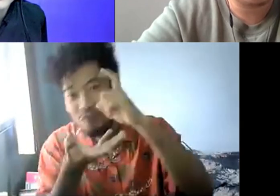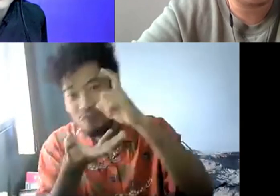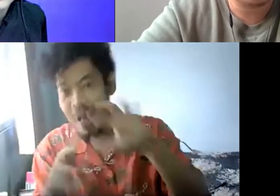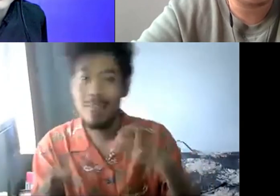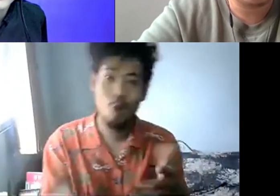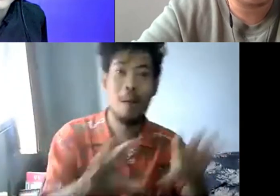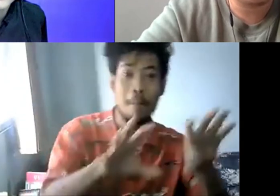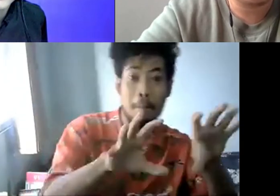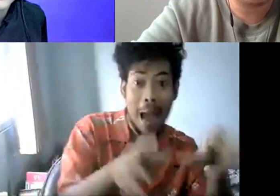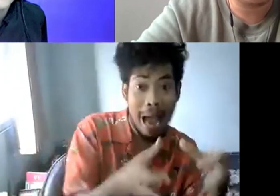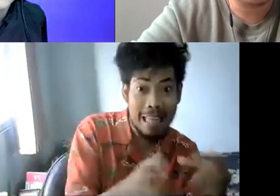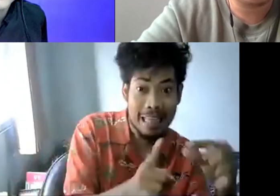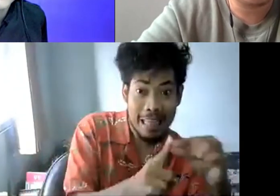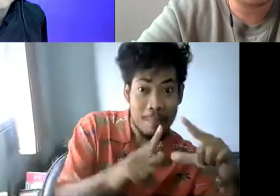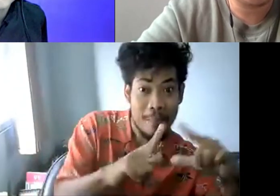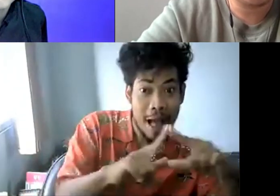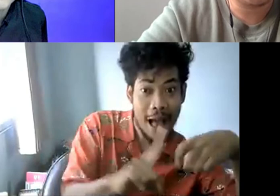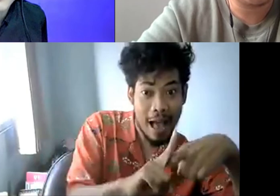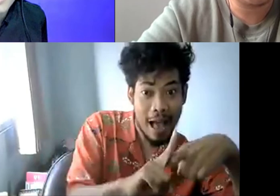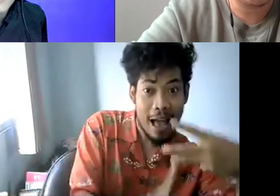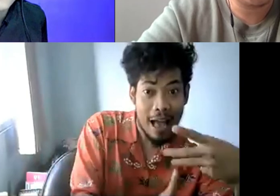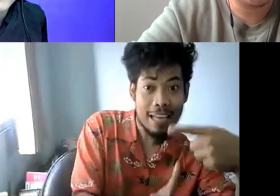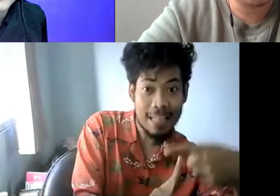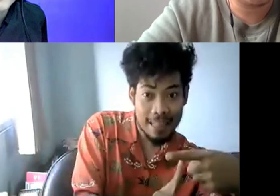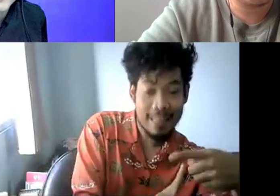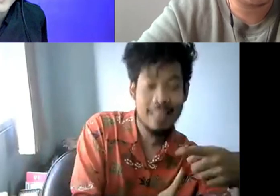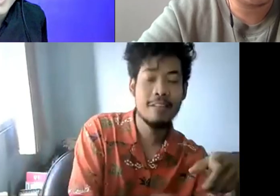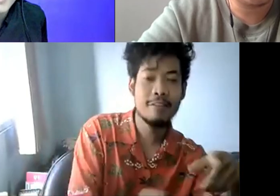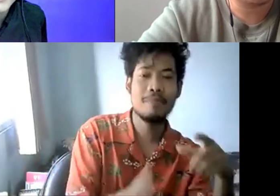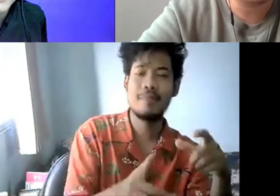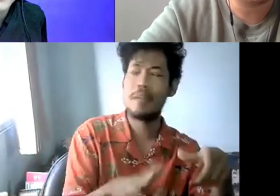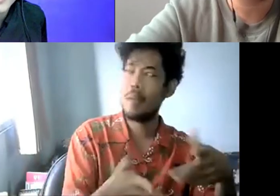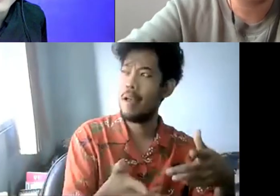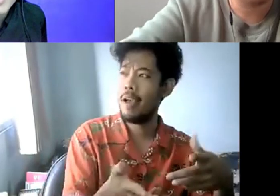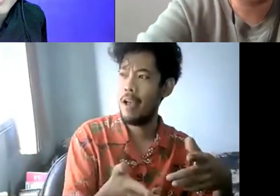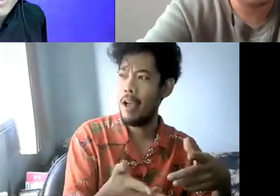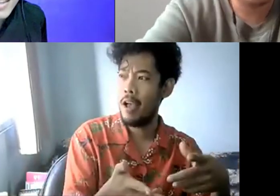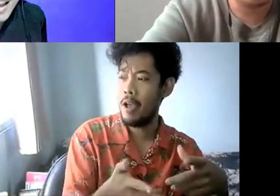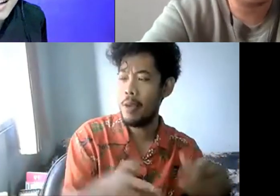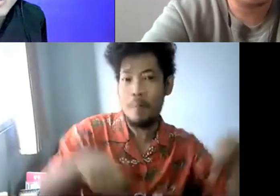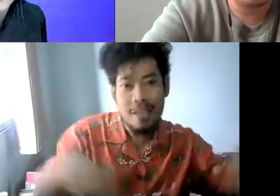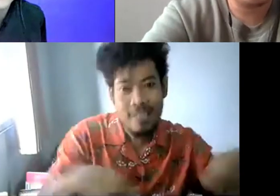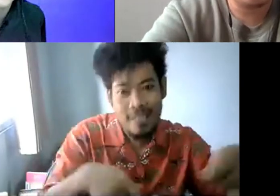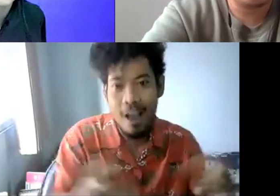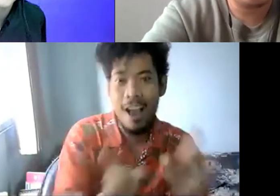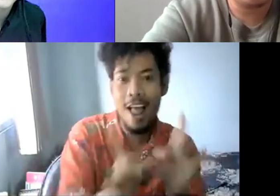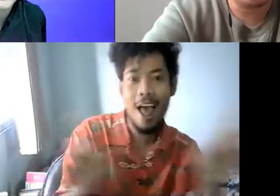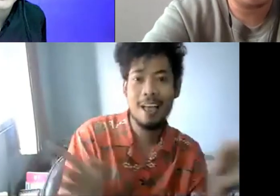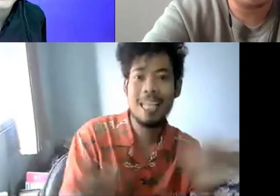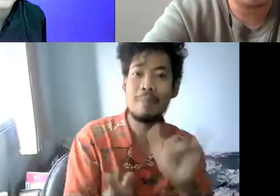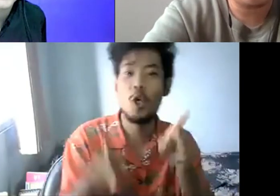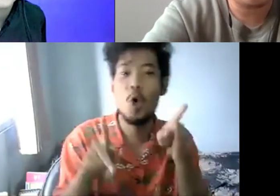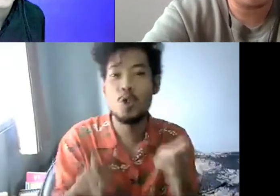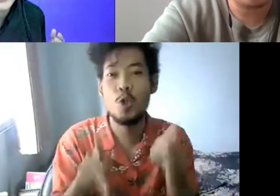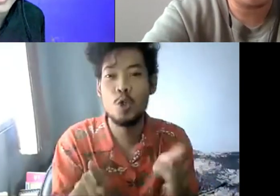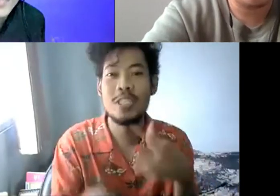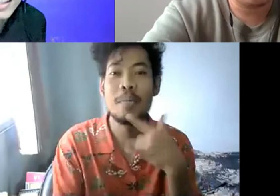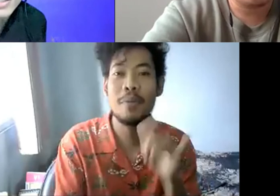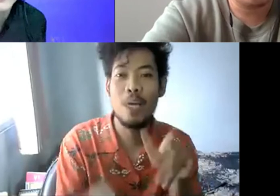kan pasti memilih ya. Ada yang keterampilan memasak, kemudian